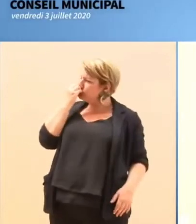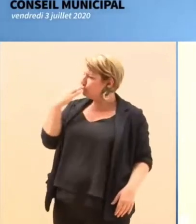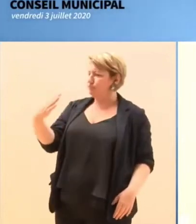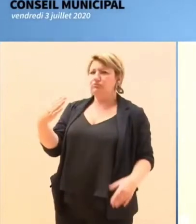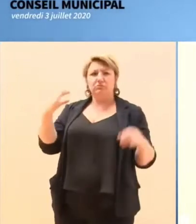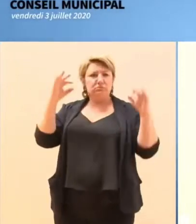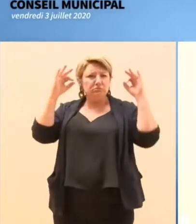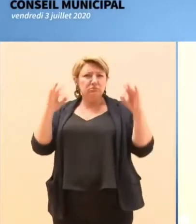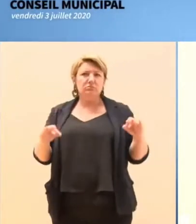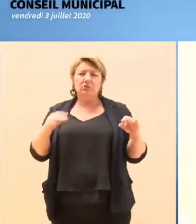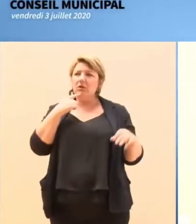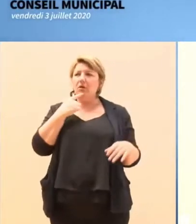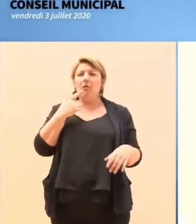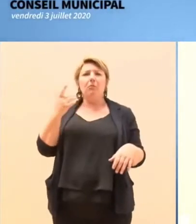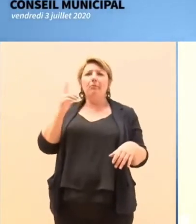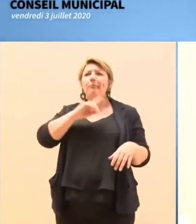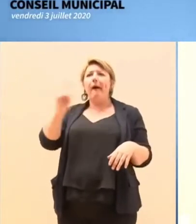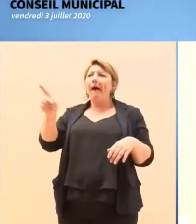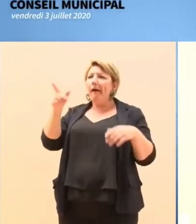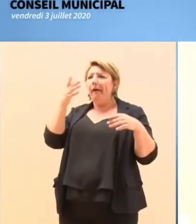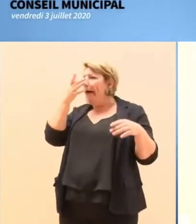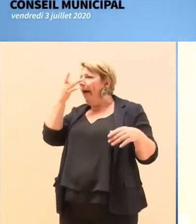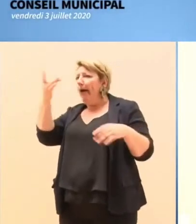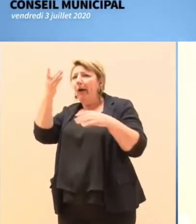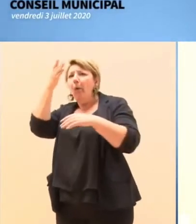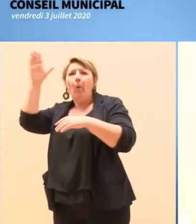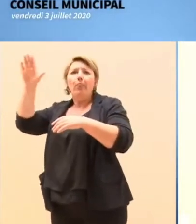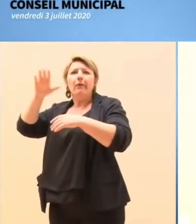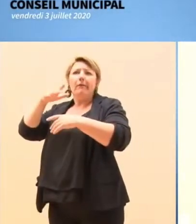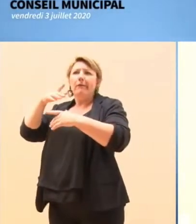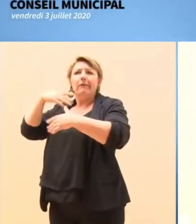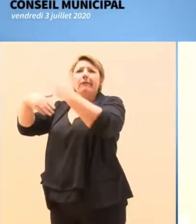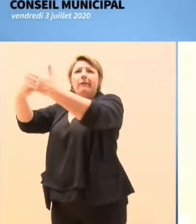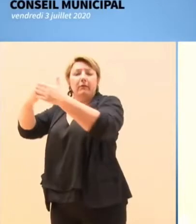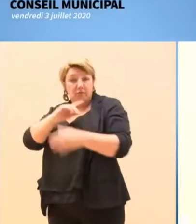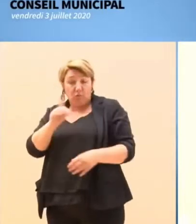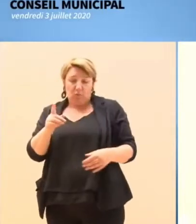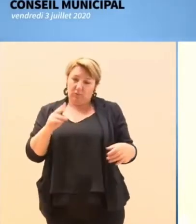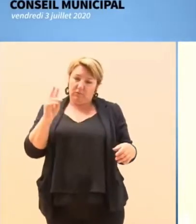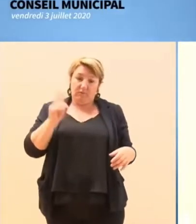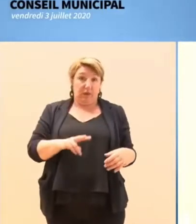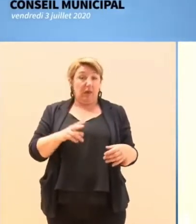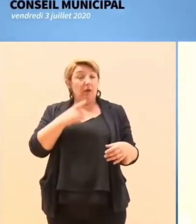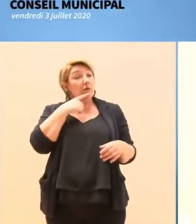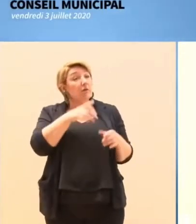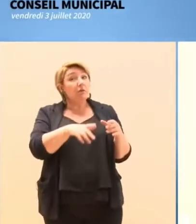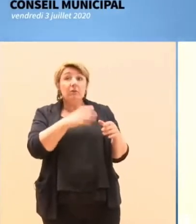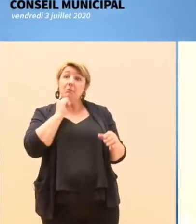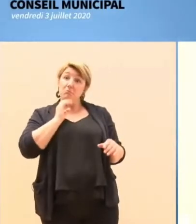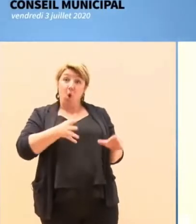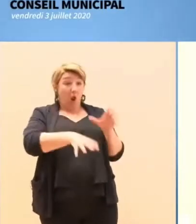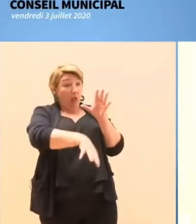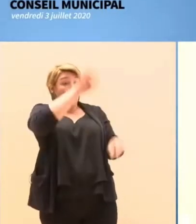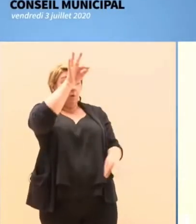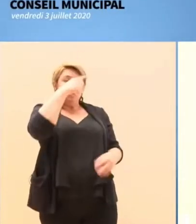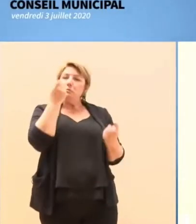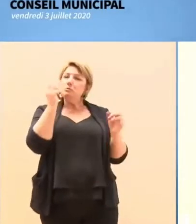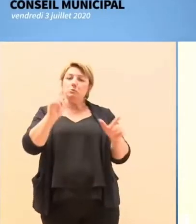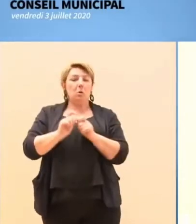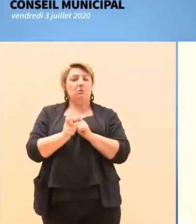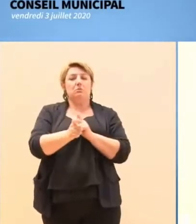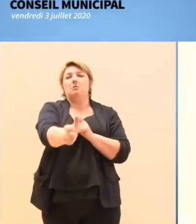d'autres considérations. Dans le cas contraire, je pense que nous entrerions dans une période trouble, de faux semblants et de